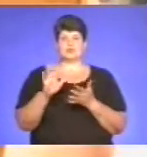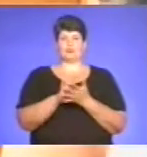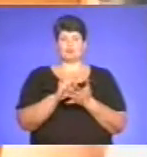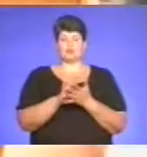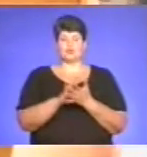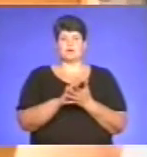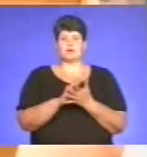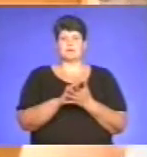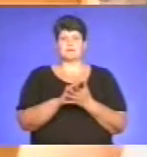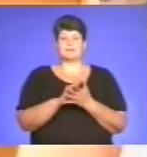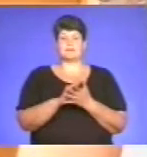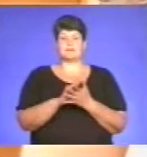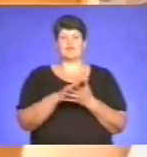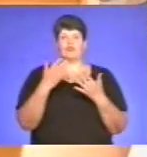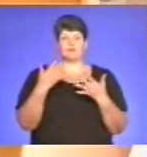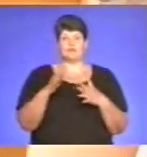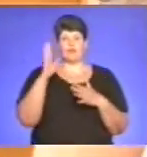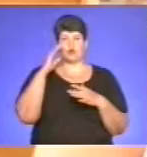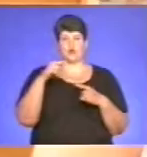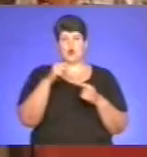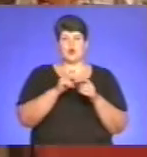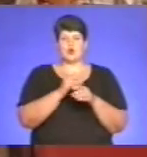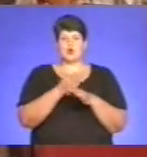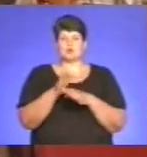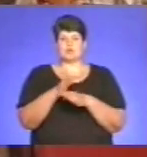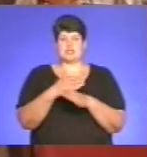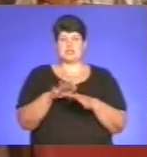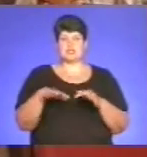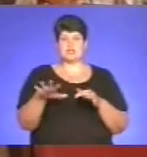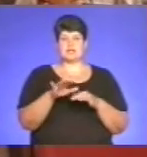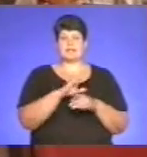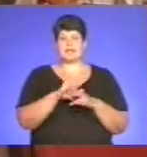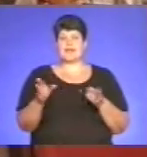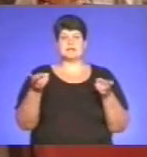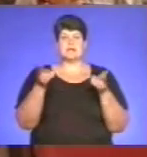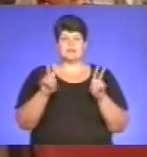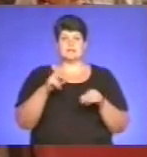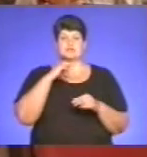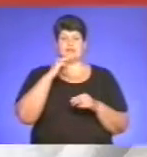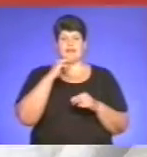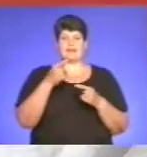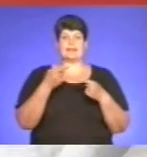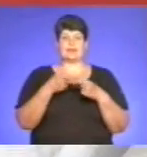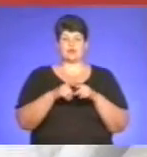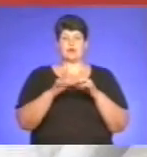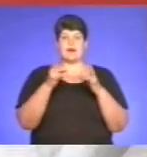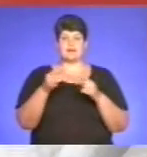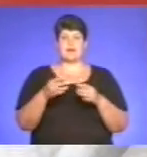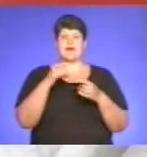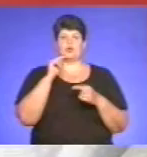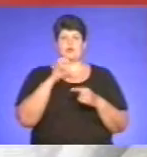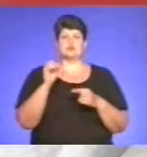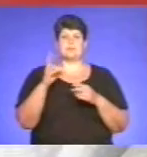безпосередньо вже водорозподільчій мережі. Не залишається поза увагою комісії з питань техногенно-екологічної безпеки та